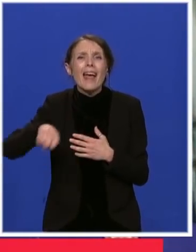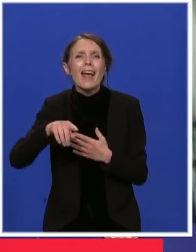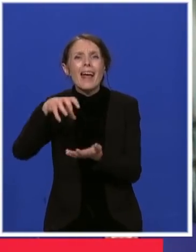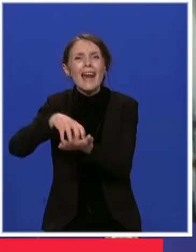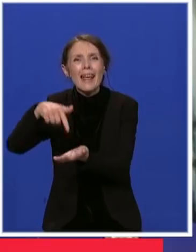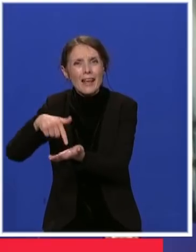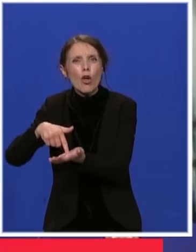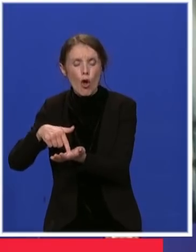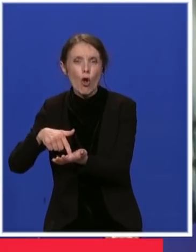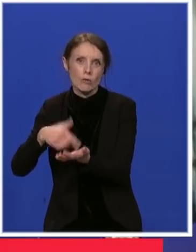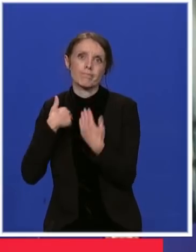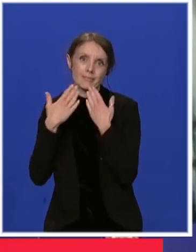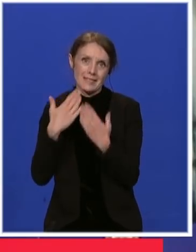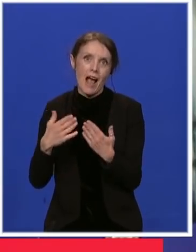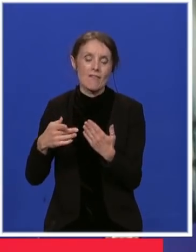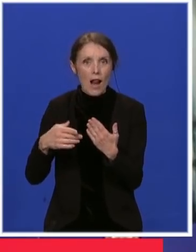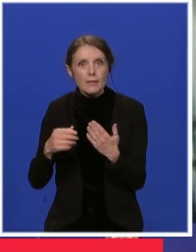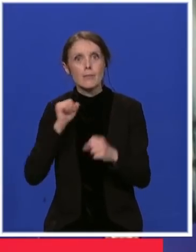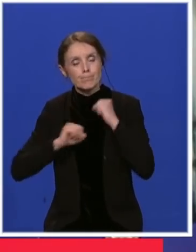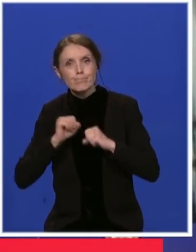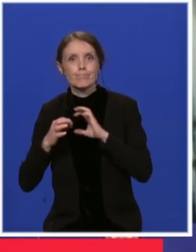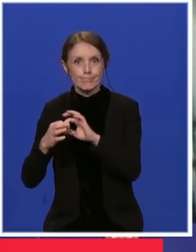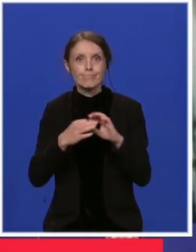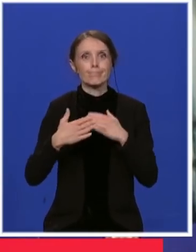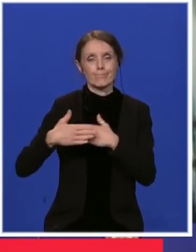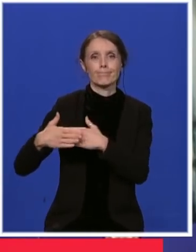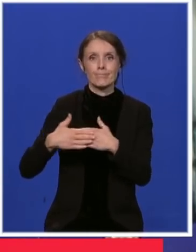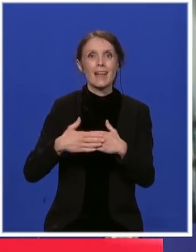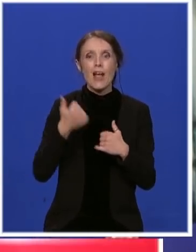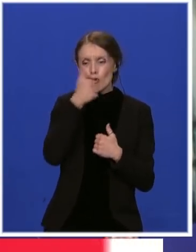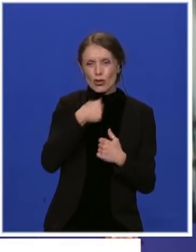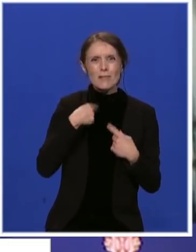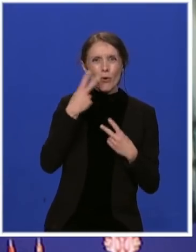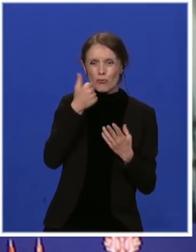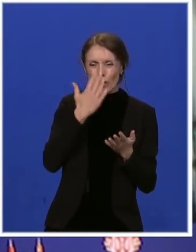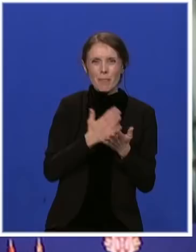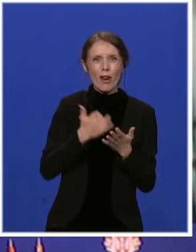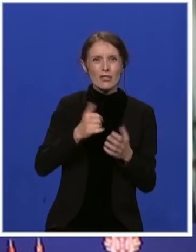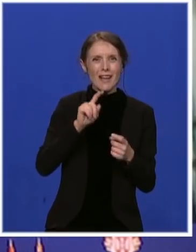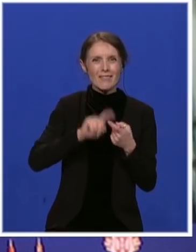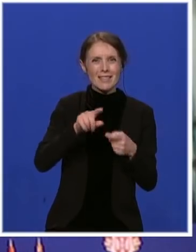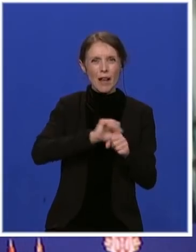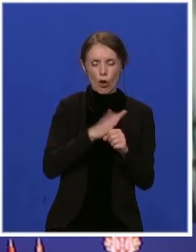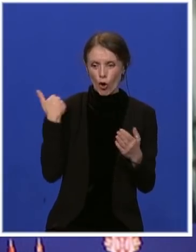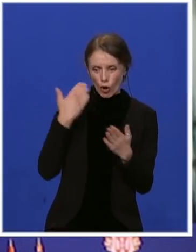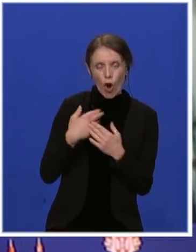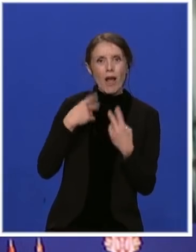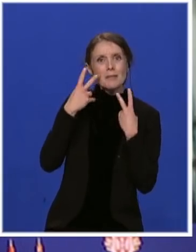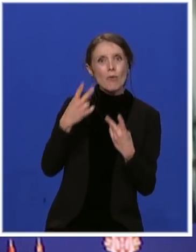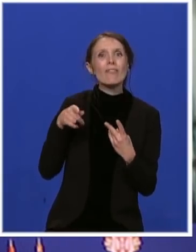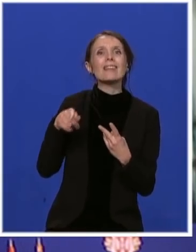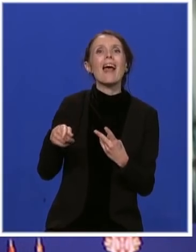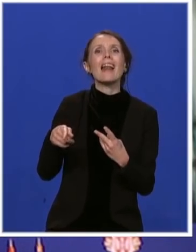Ono što smo videli je odličan primer toga kako regionalna saradnja može da doprinese